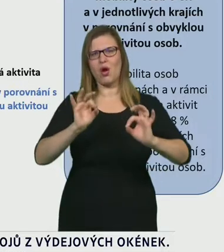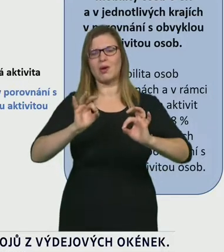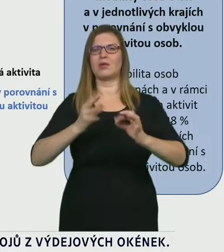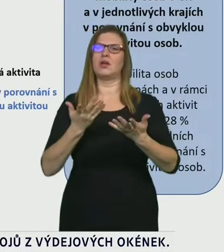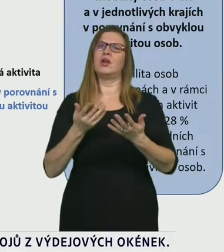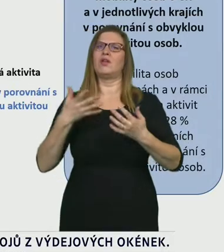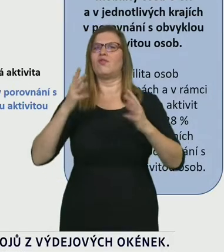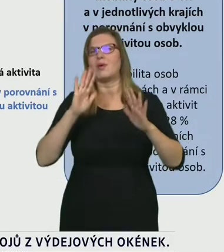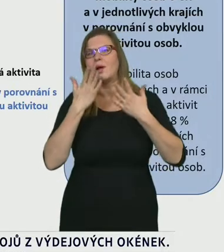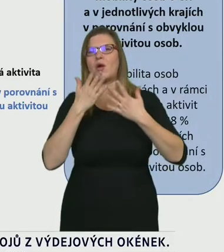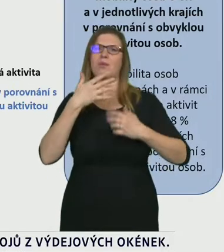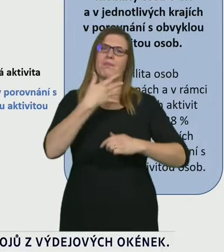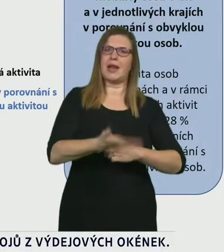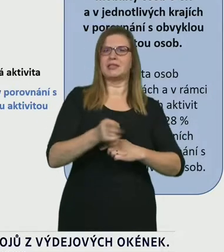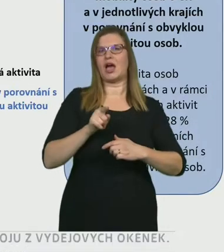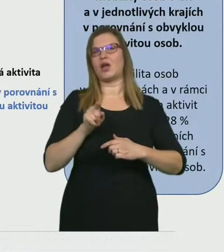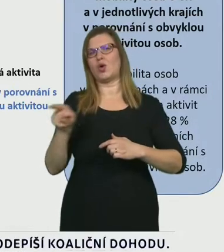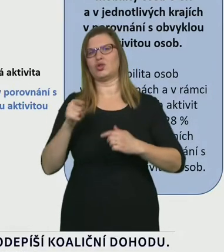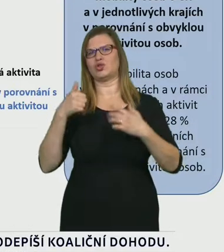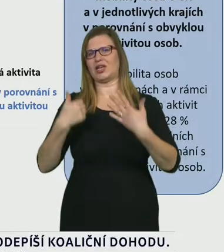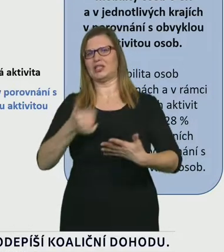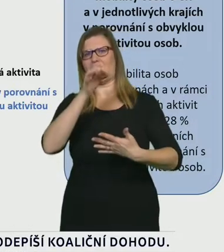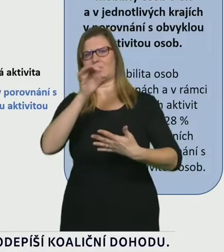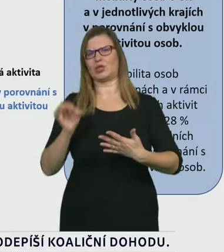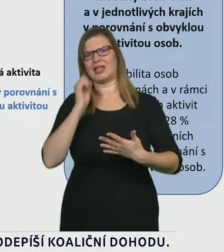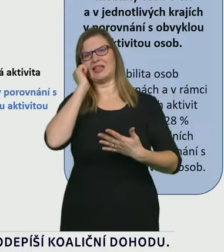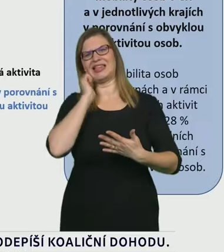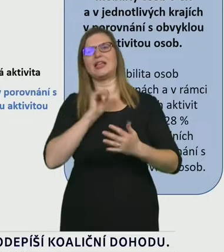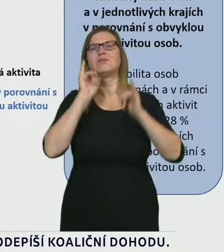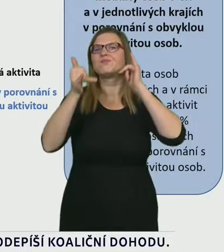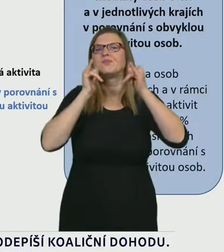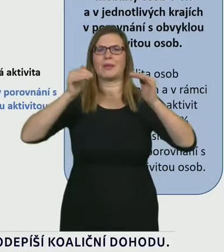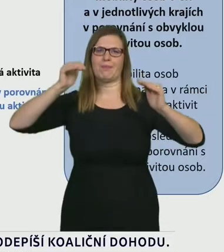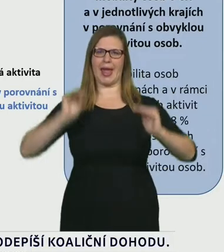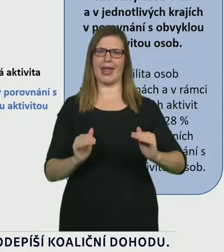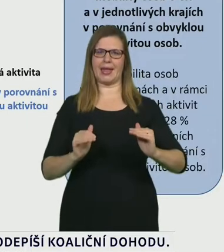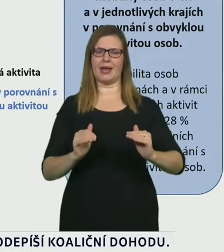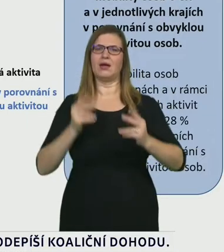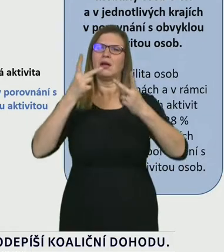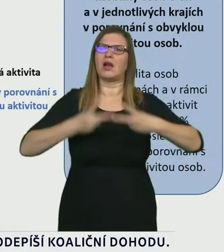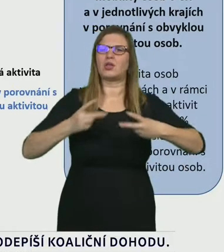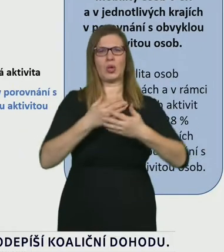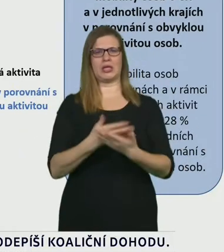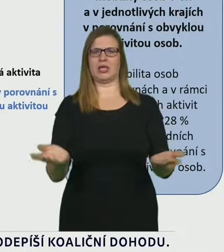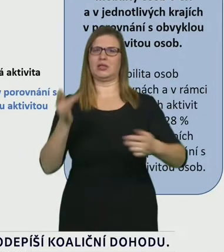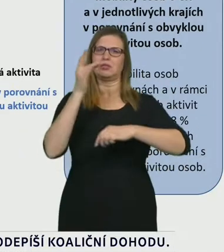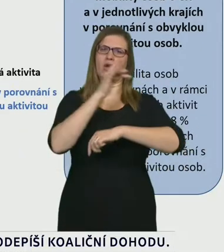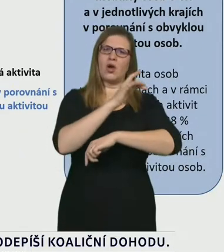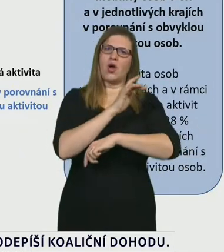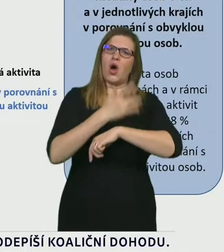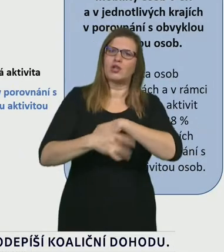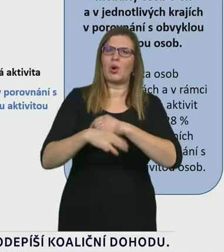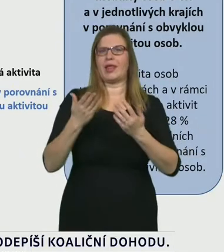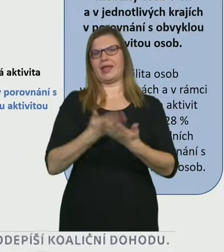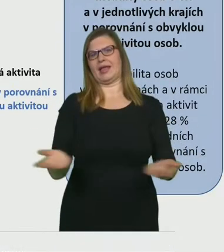redukce mobility obyvatel v provozovnách a v aktivitách souvisejících s volným časem, minus 50, minus 60 %.